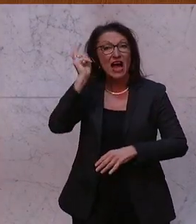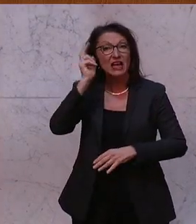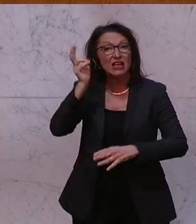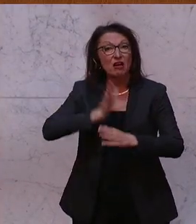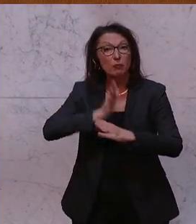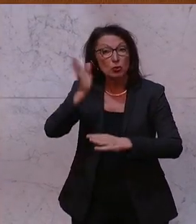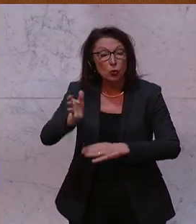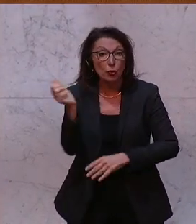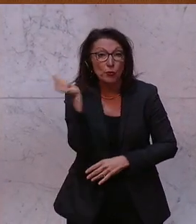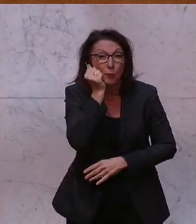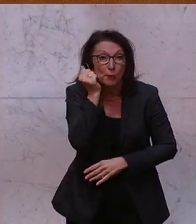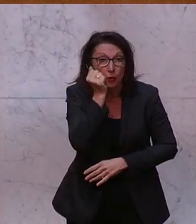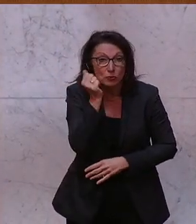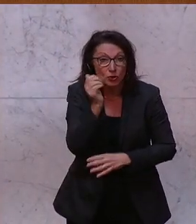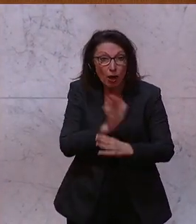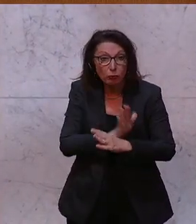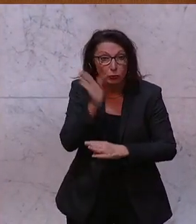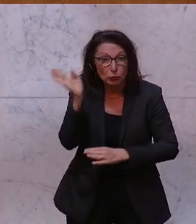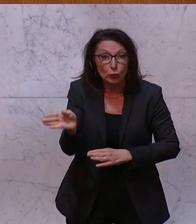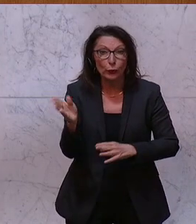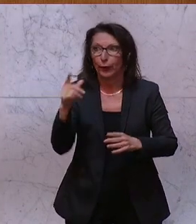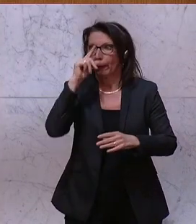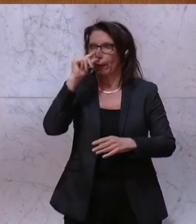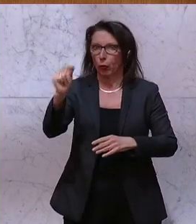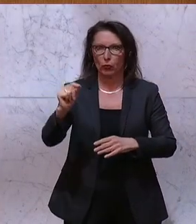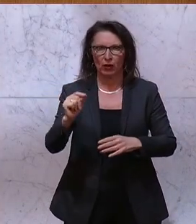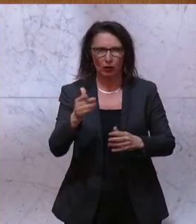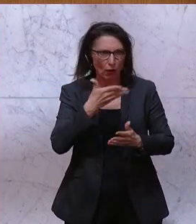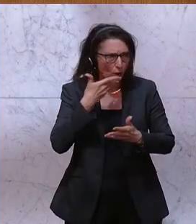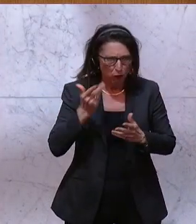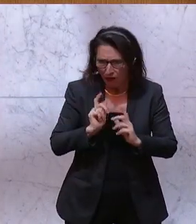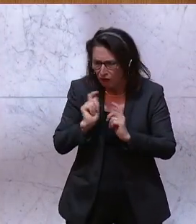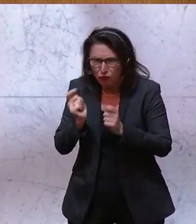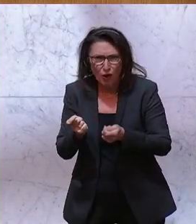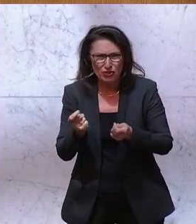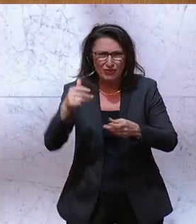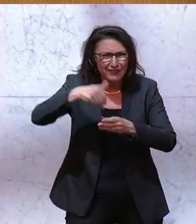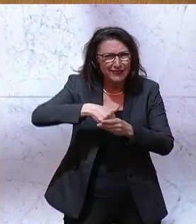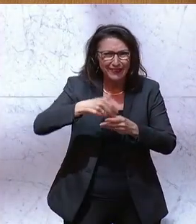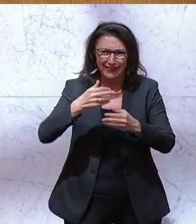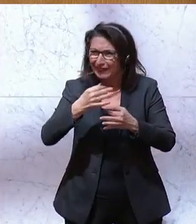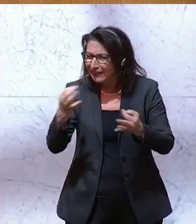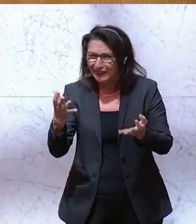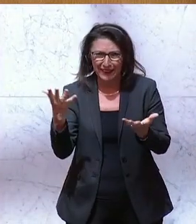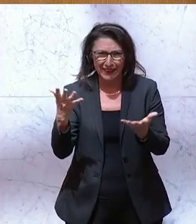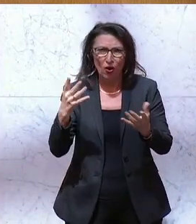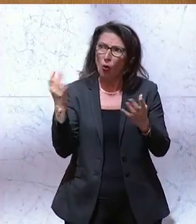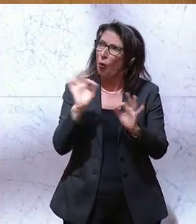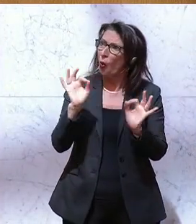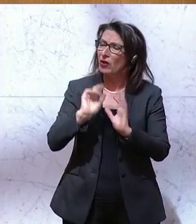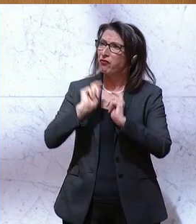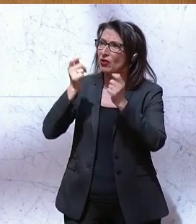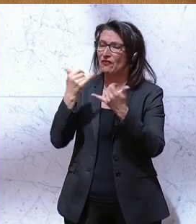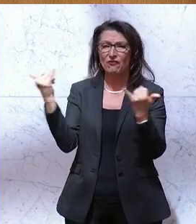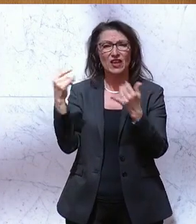nach Moskau, um Präsident Putin zu treffen. Nicht jetzt mit einem konkreten Vorschlag, mit einem konstruktiven, wie man den Konflikt lösen